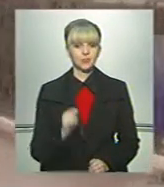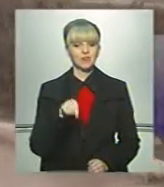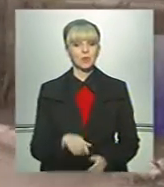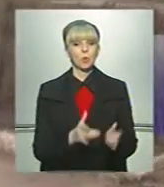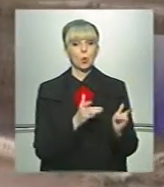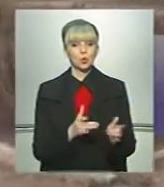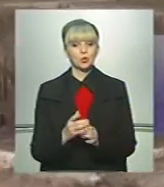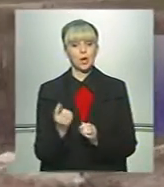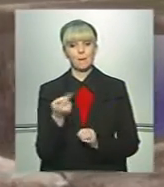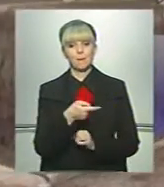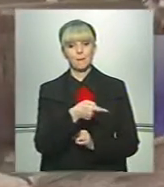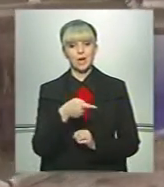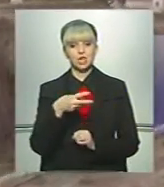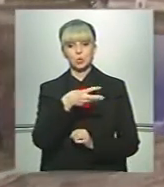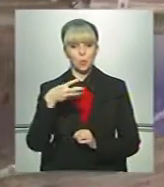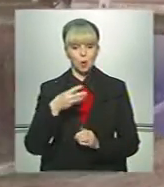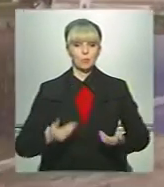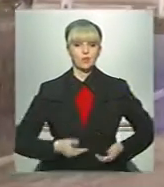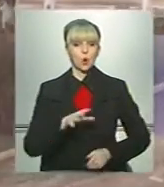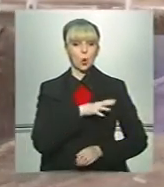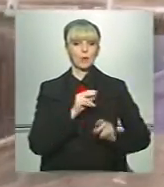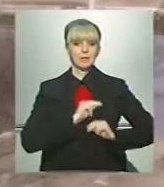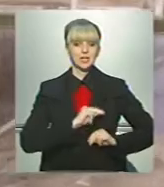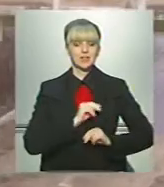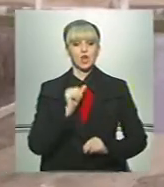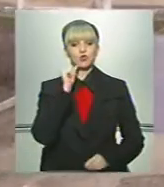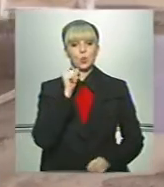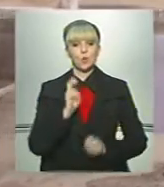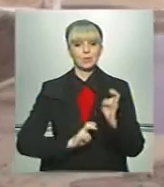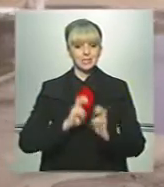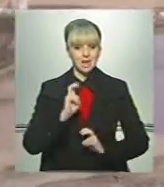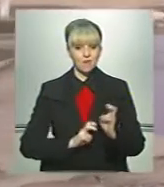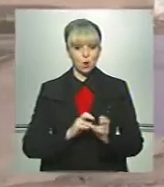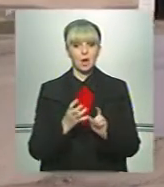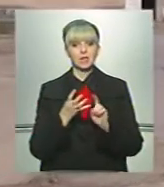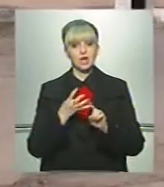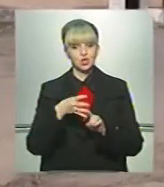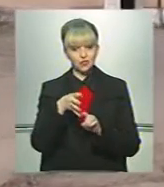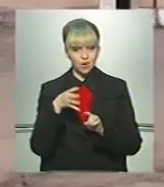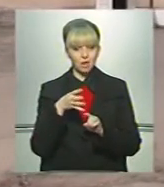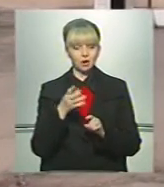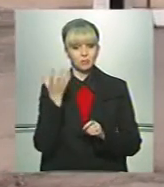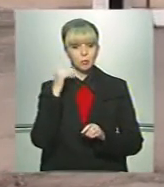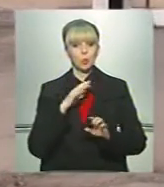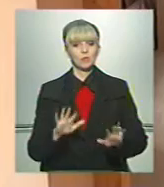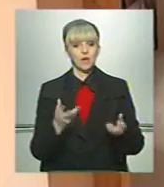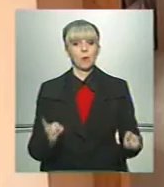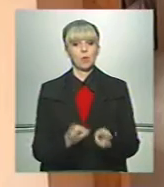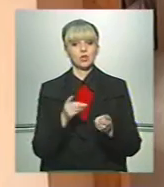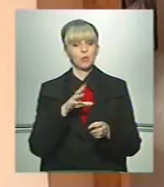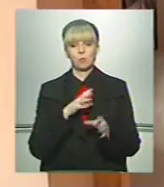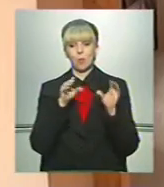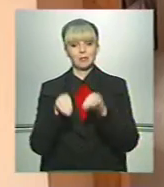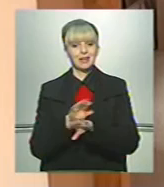гуртожитку на перших трьох поверхах проживають колишні працівники цукрового заводу, а на четвертому колись сталася пожежа, і він був